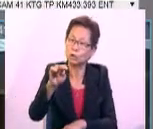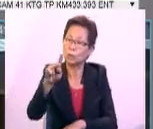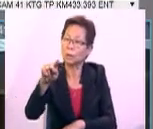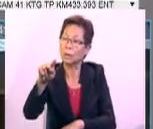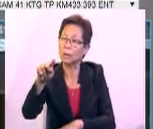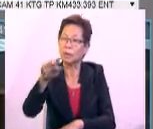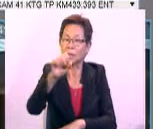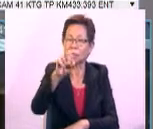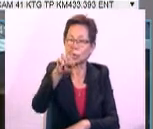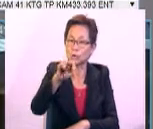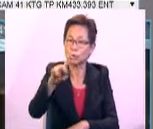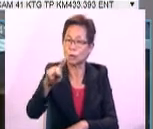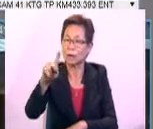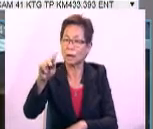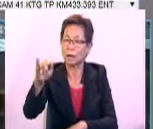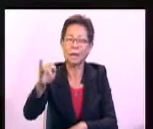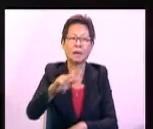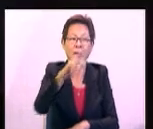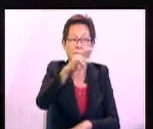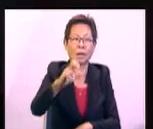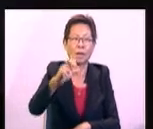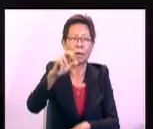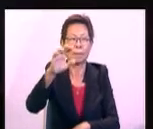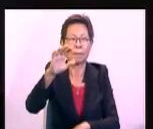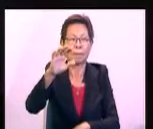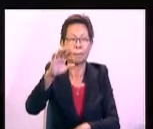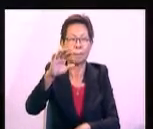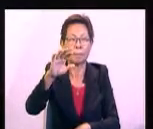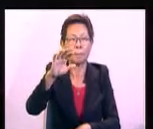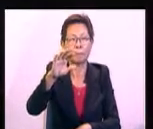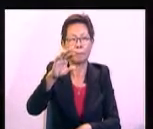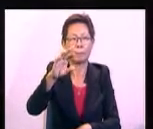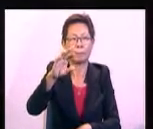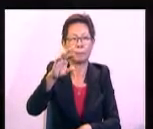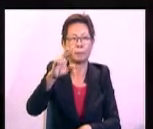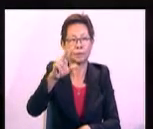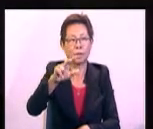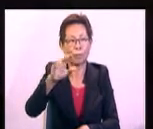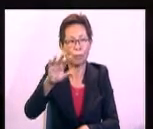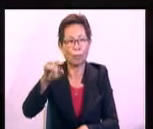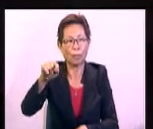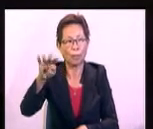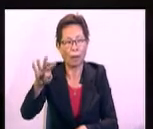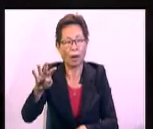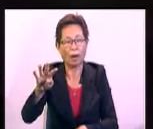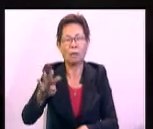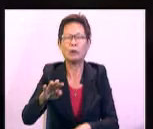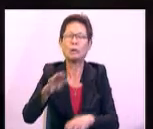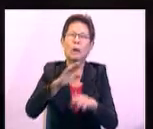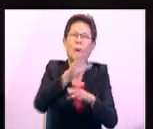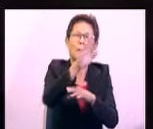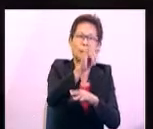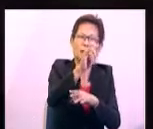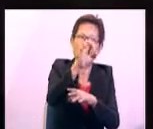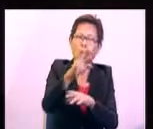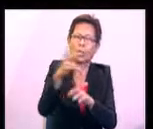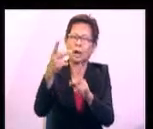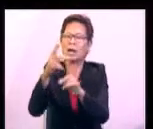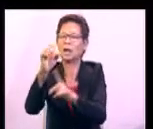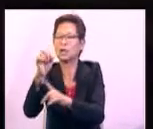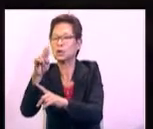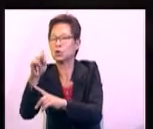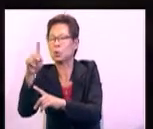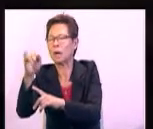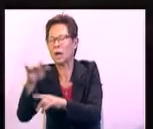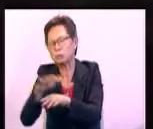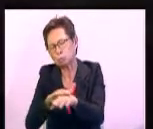354.4, trafik arah selatan kelihatan agak perlahan dari Bido ke Sungai. Di lokasi